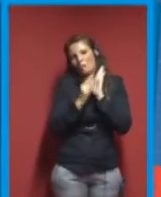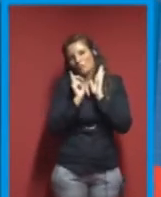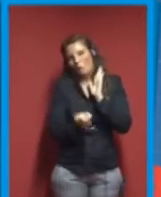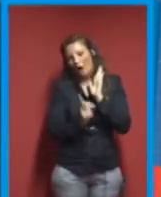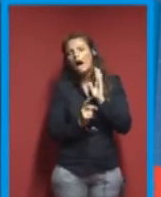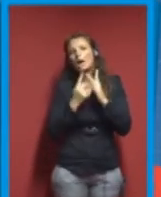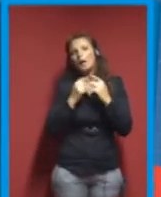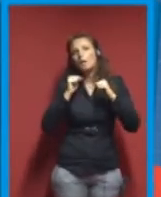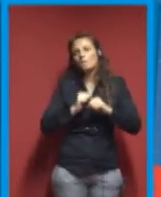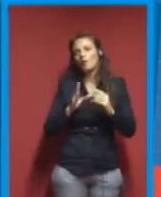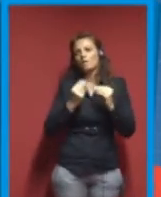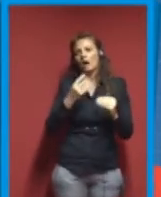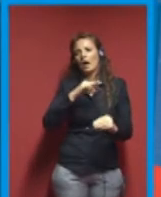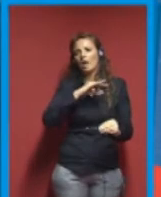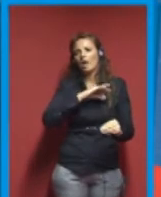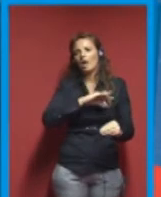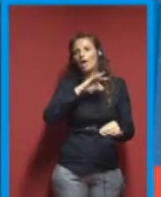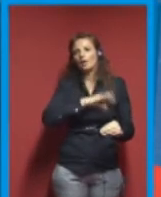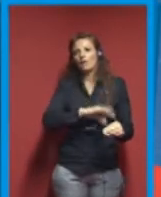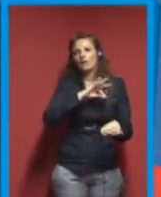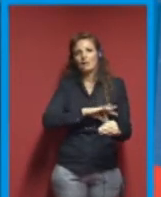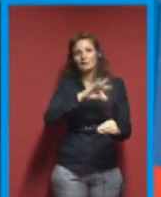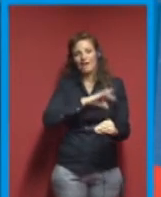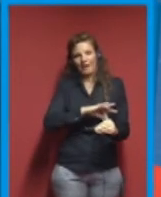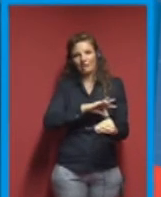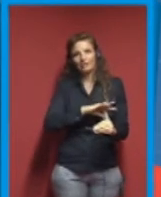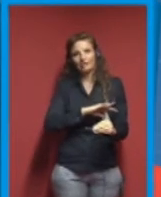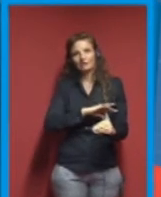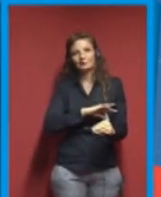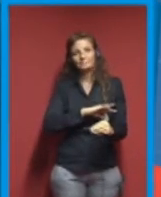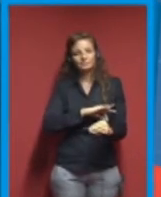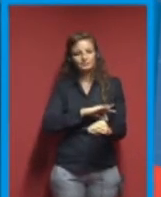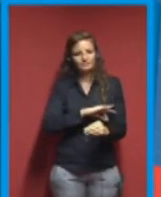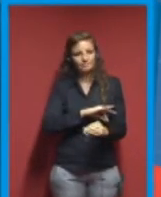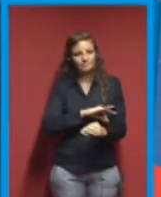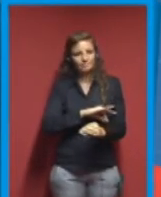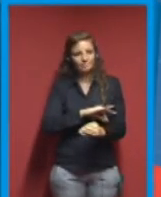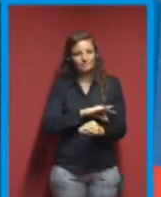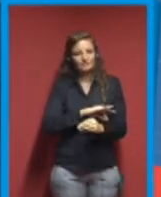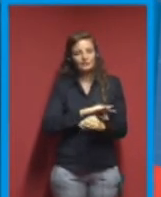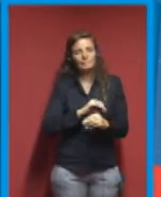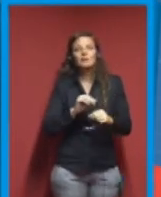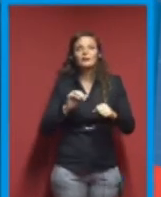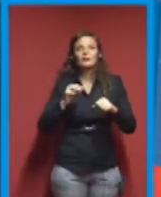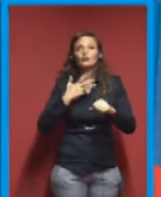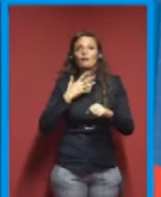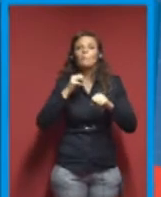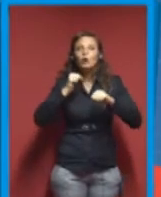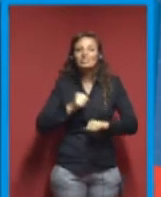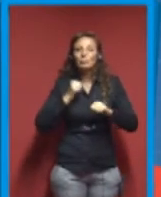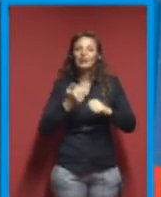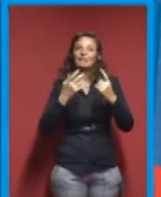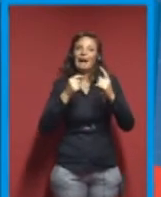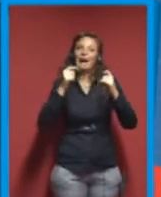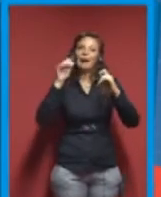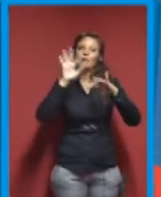interessanti, possiamo utilizzare la possibilità di inserire i file di